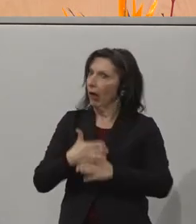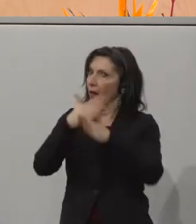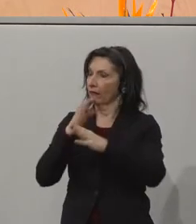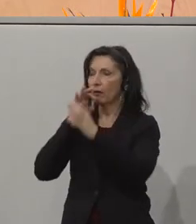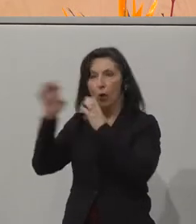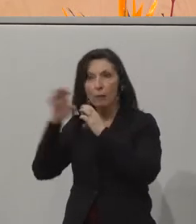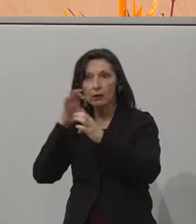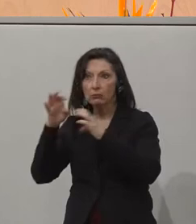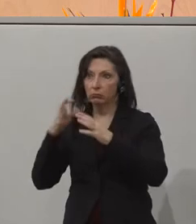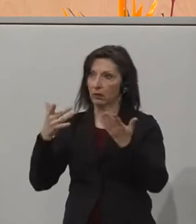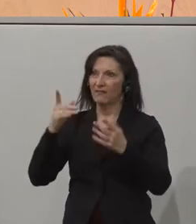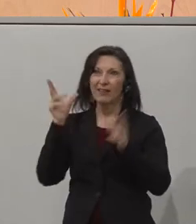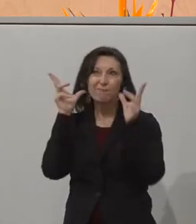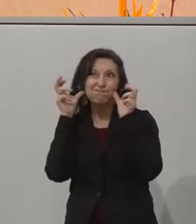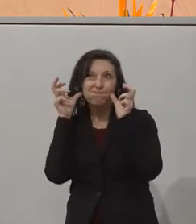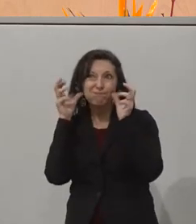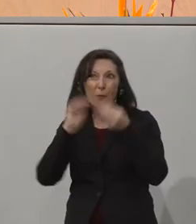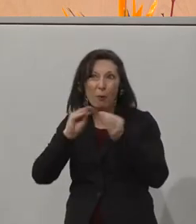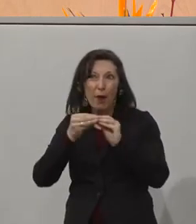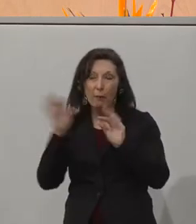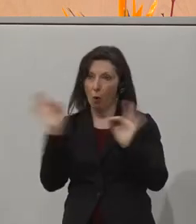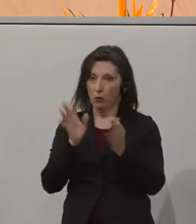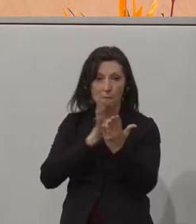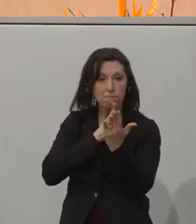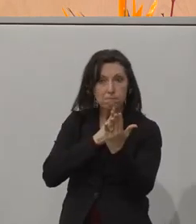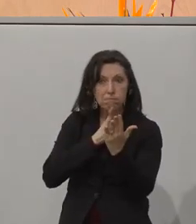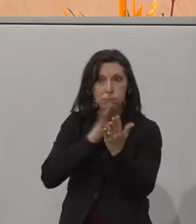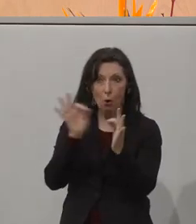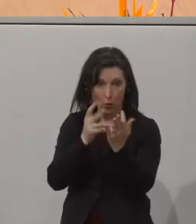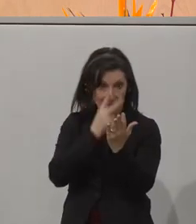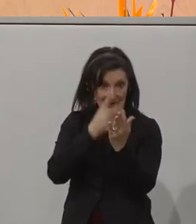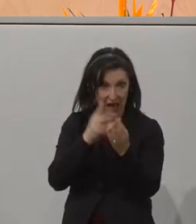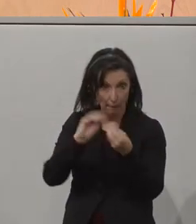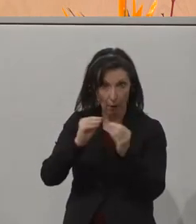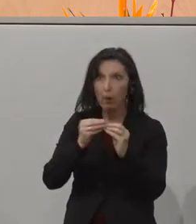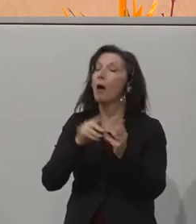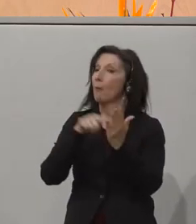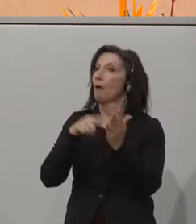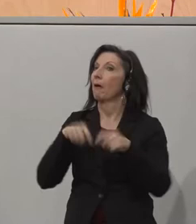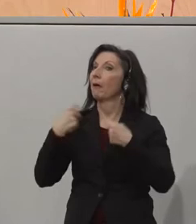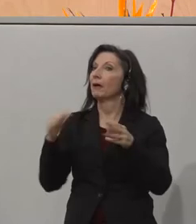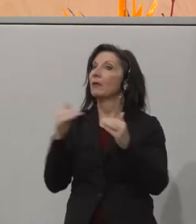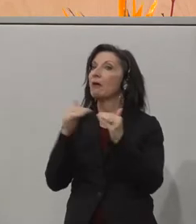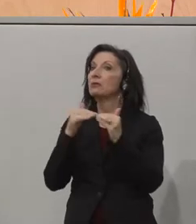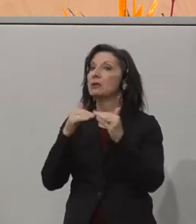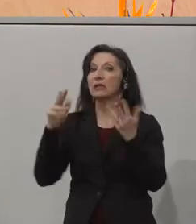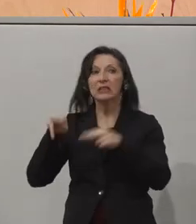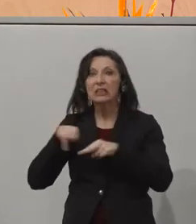man Beeinträchtigungen beim Hören, Sehen oder Sprechen hat. Videoanrufe können die Kommunikation für Hergeschädigte erleichtern,